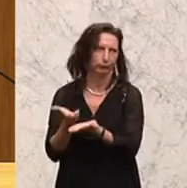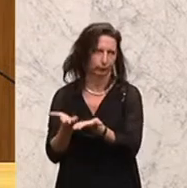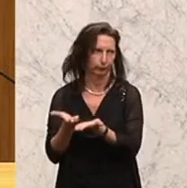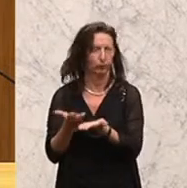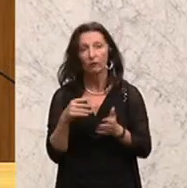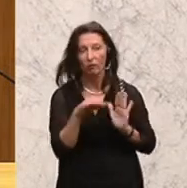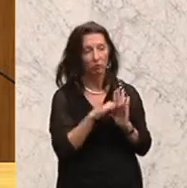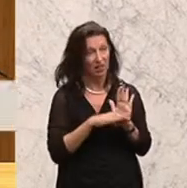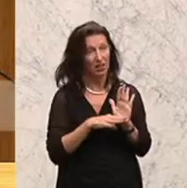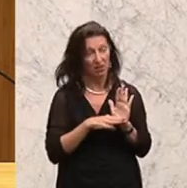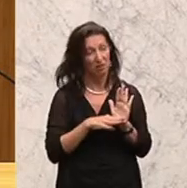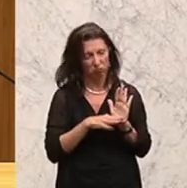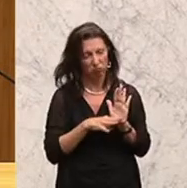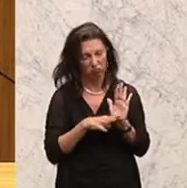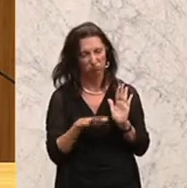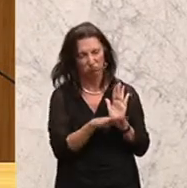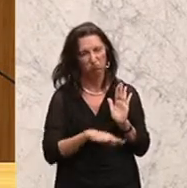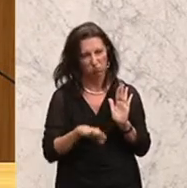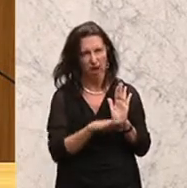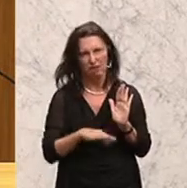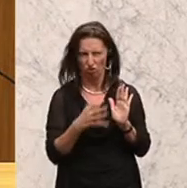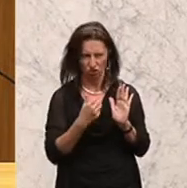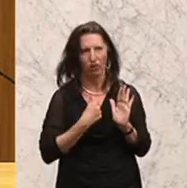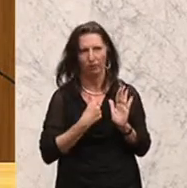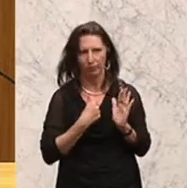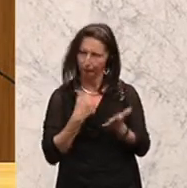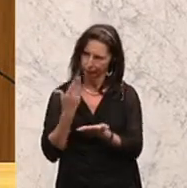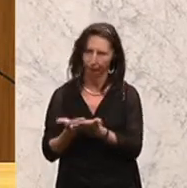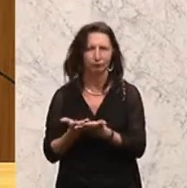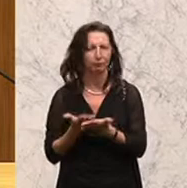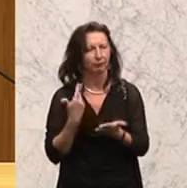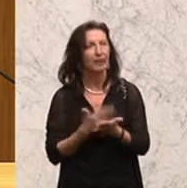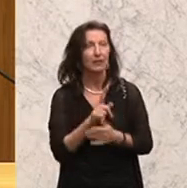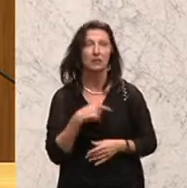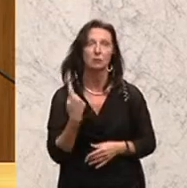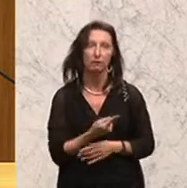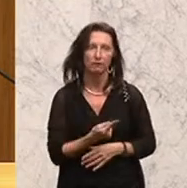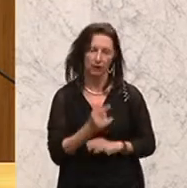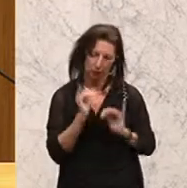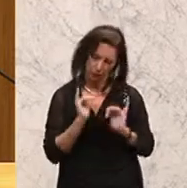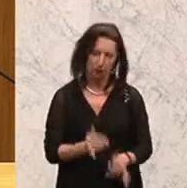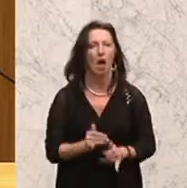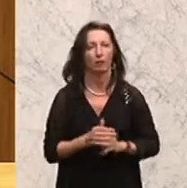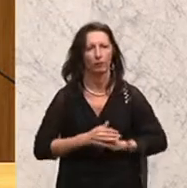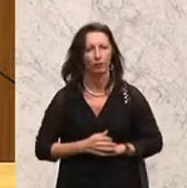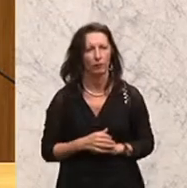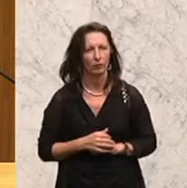Gesetz geeignet und deswegen kommt hier unsere Zustimmung. Ich finde es beklemmend, dass